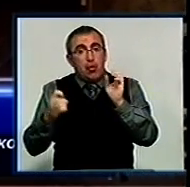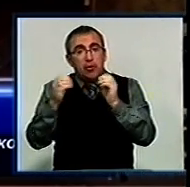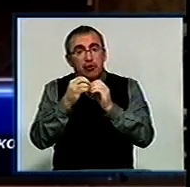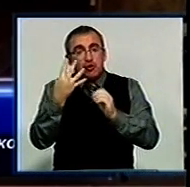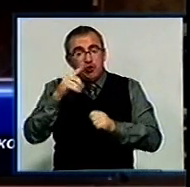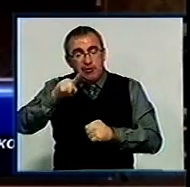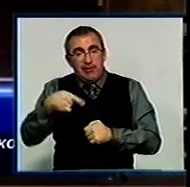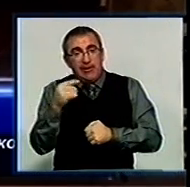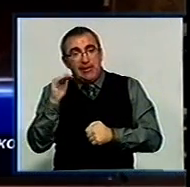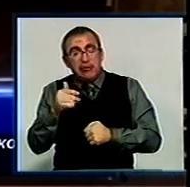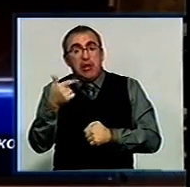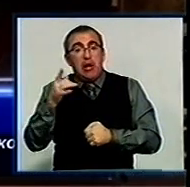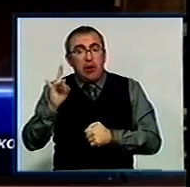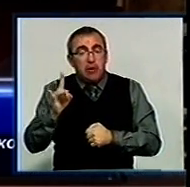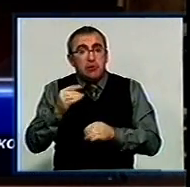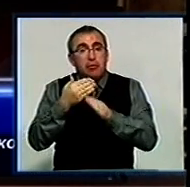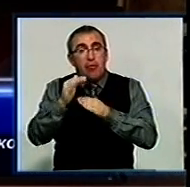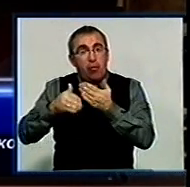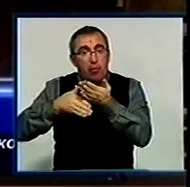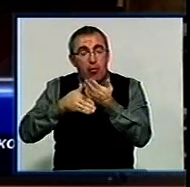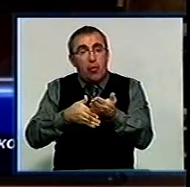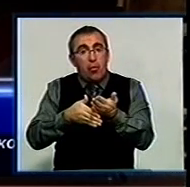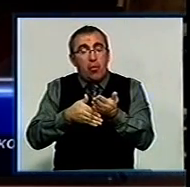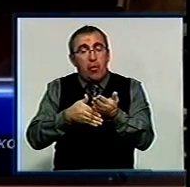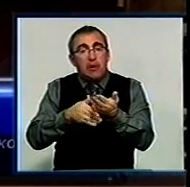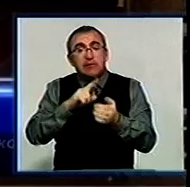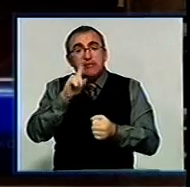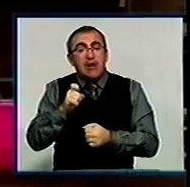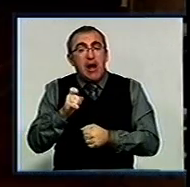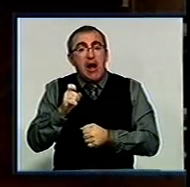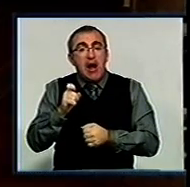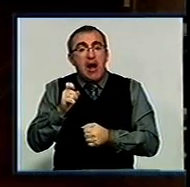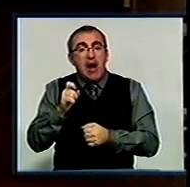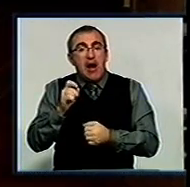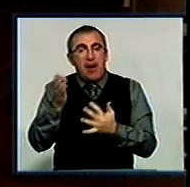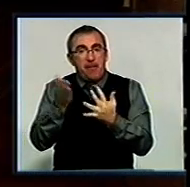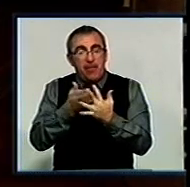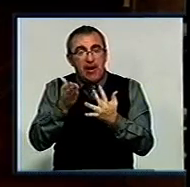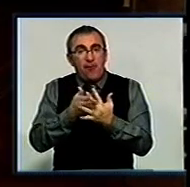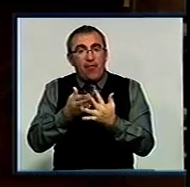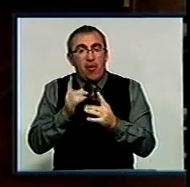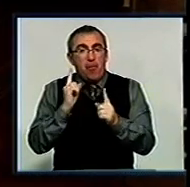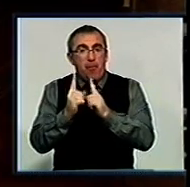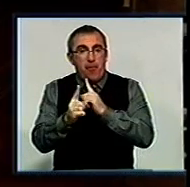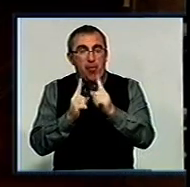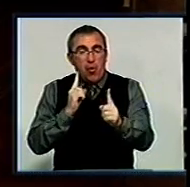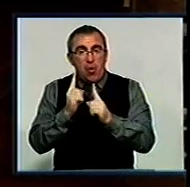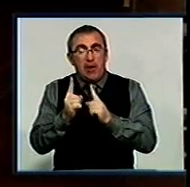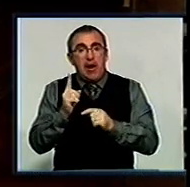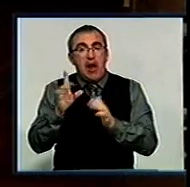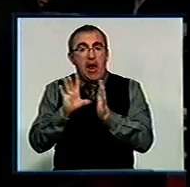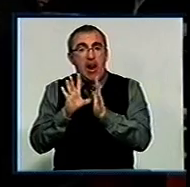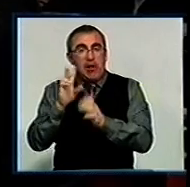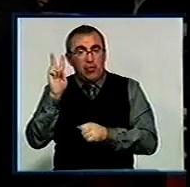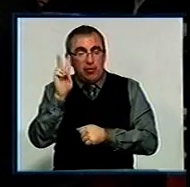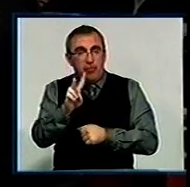тисячі гривень субвенції на компенсацію за пільговий проїзд електротранспортом наших пільгових категорій